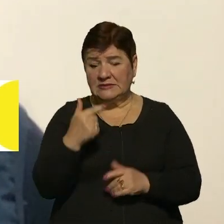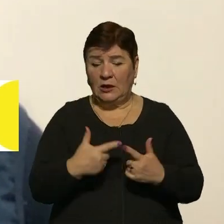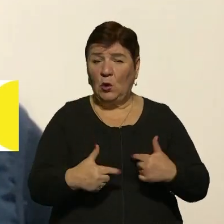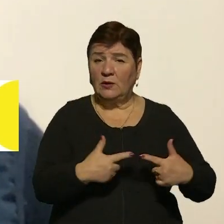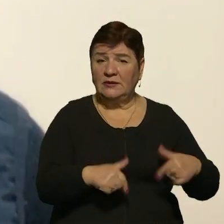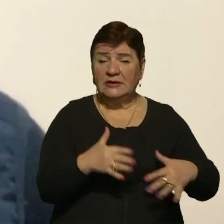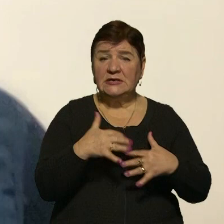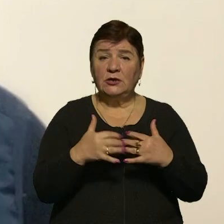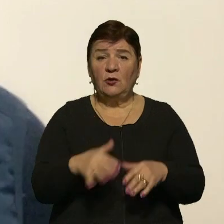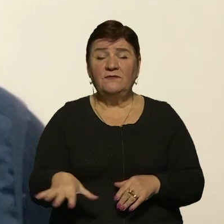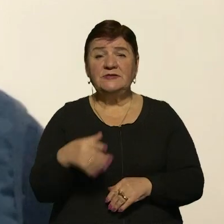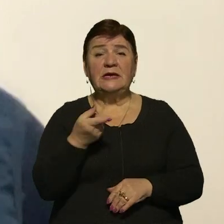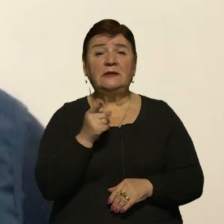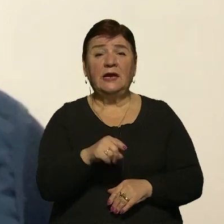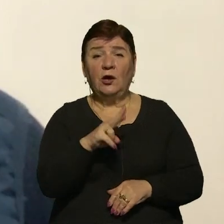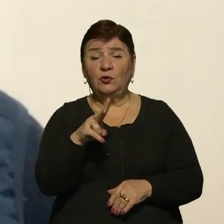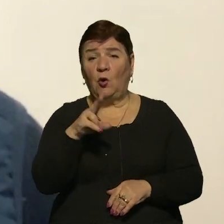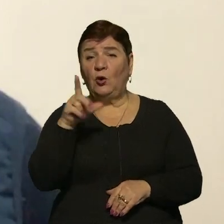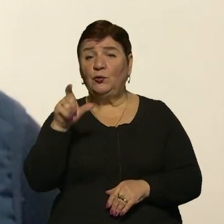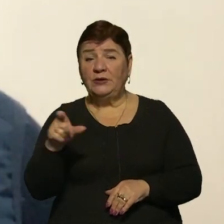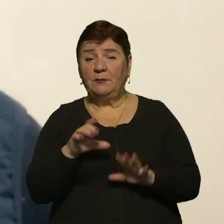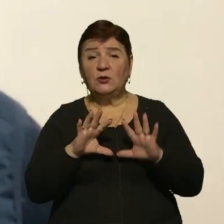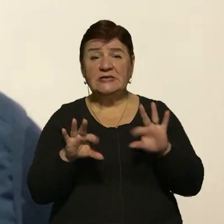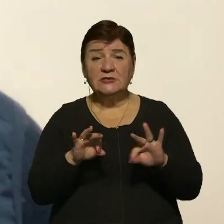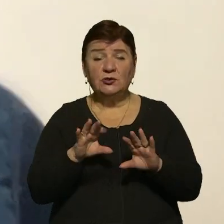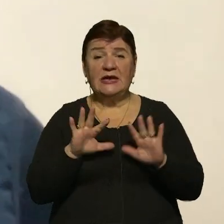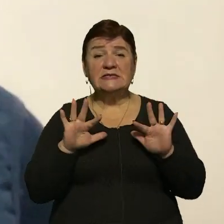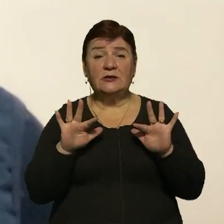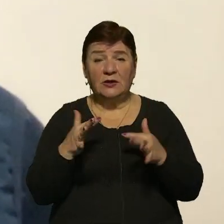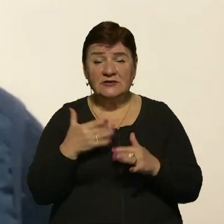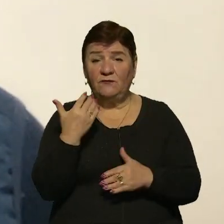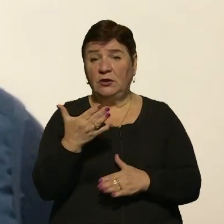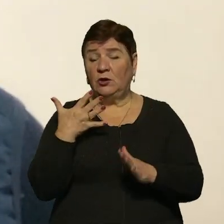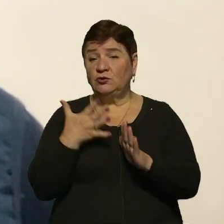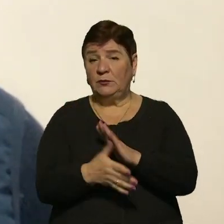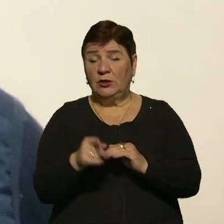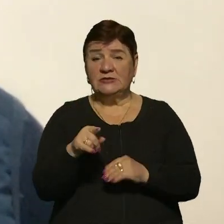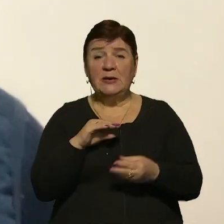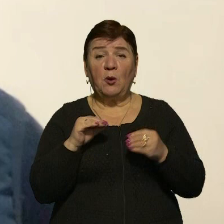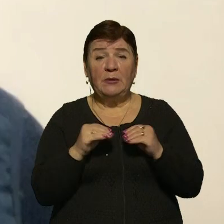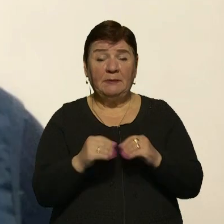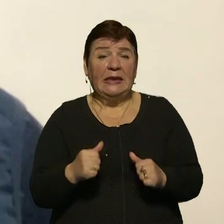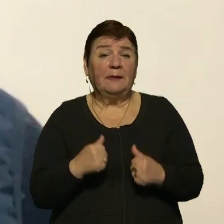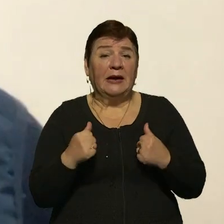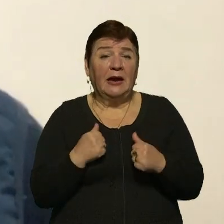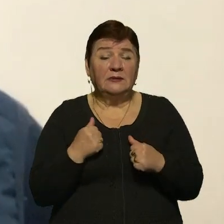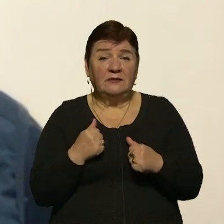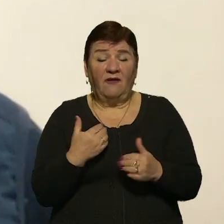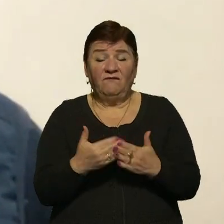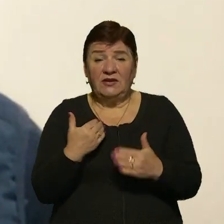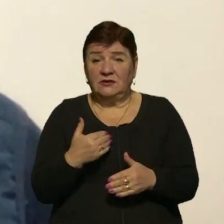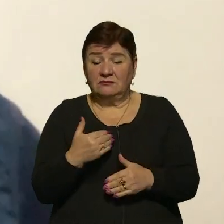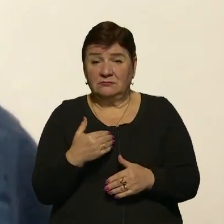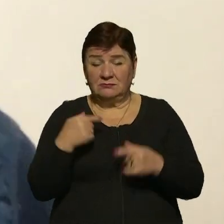локальних, середовищ, всіх тих, хто людям роз'яснює ситуацію, вони розуміють ці проблеми і намагаються від чумної